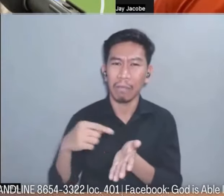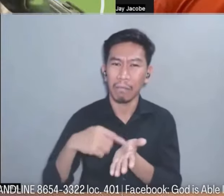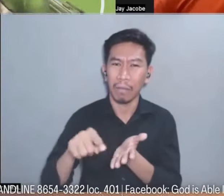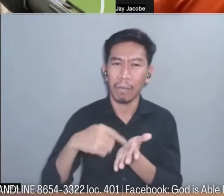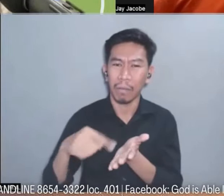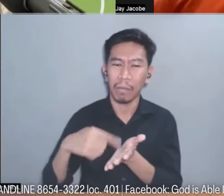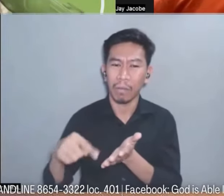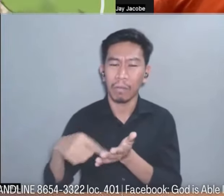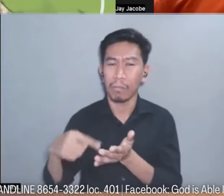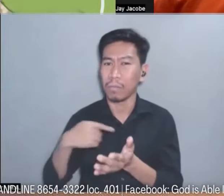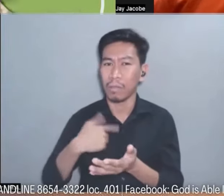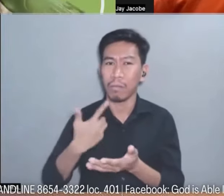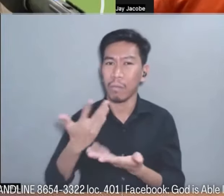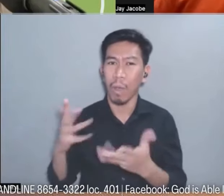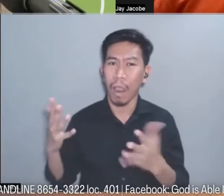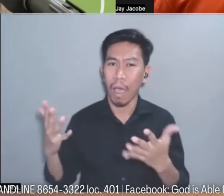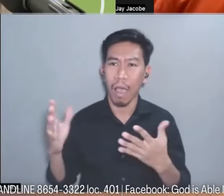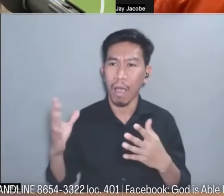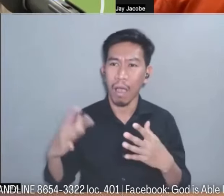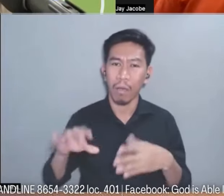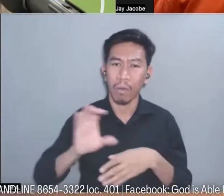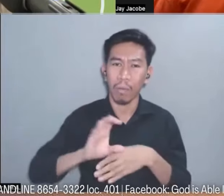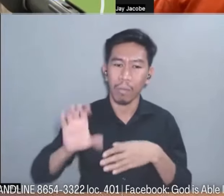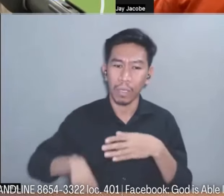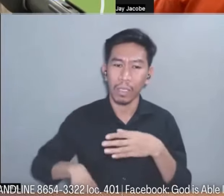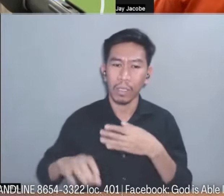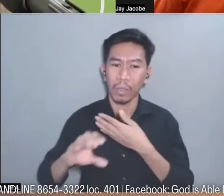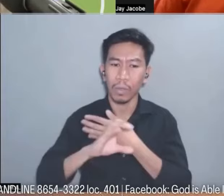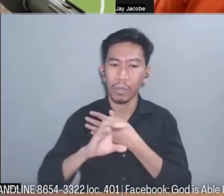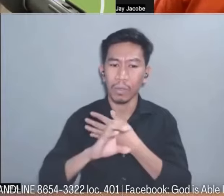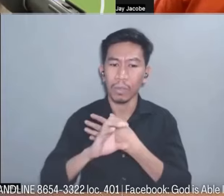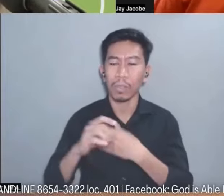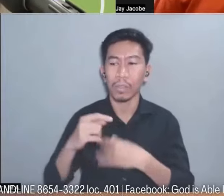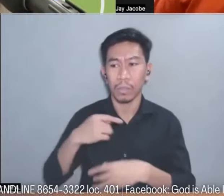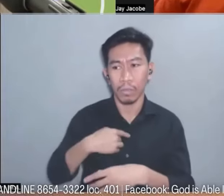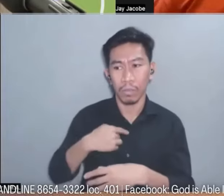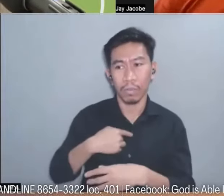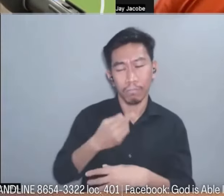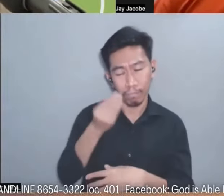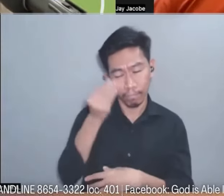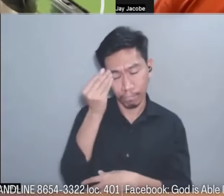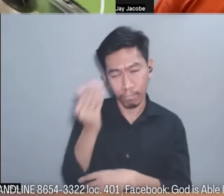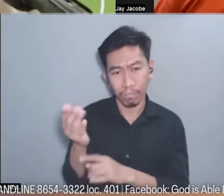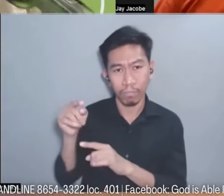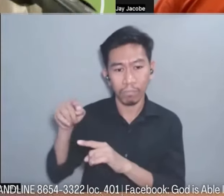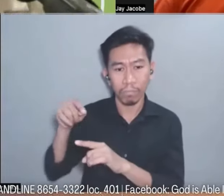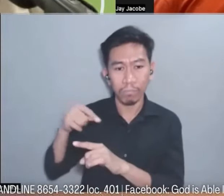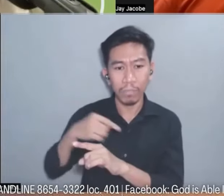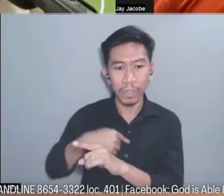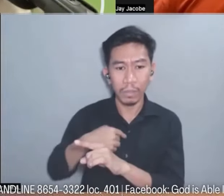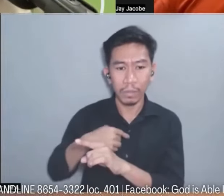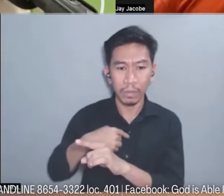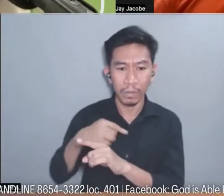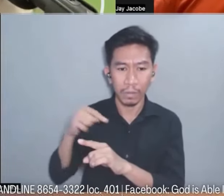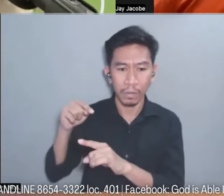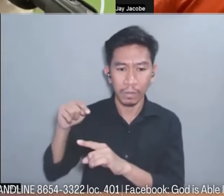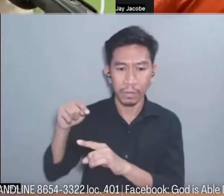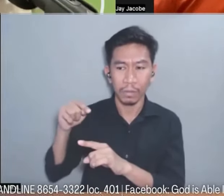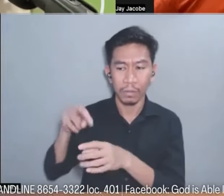sabi ko mag-resign ako pero sana tulungan nyo lang po ako na meron akong paungkusa na na